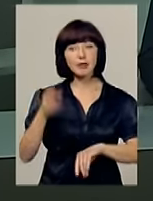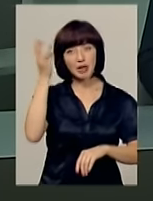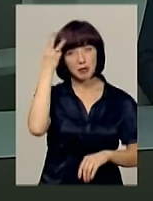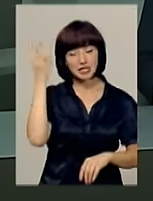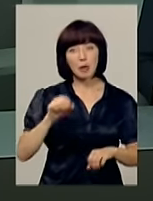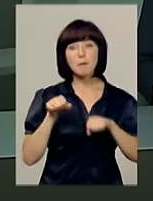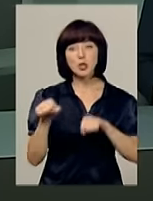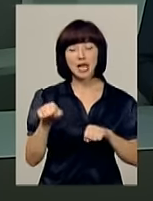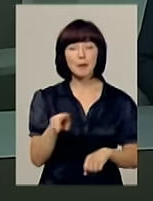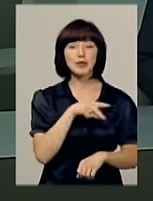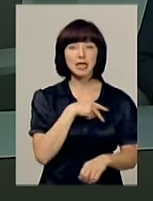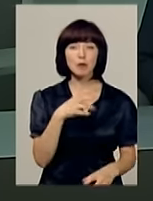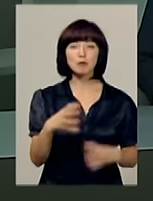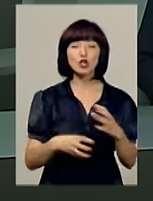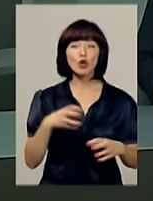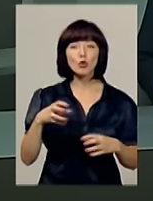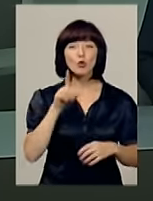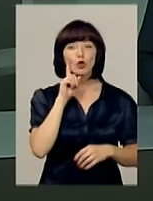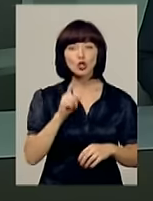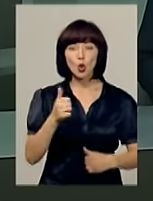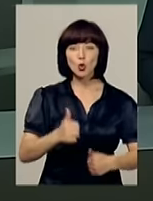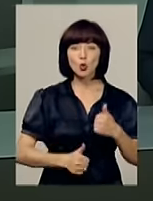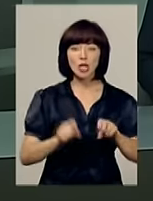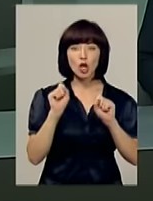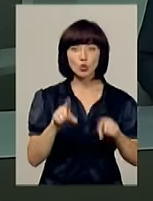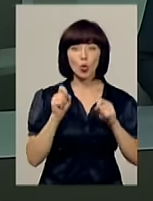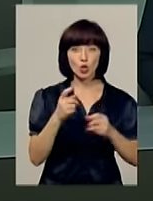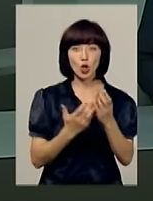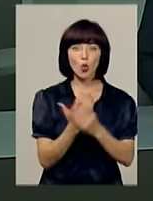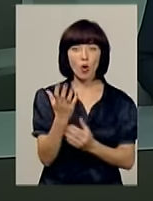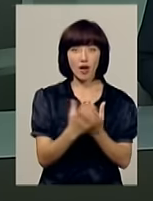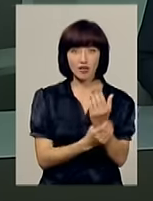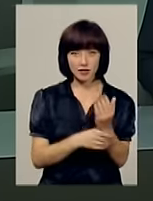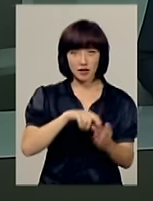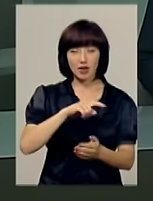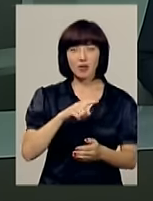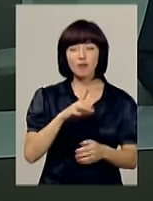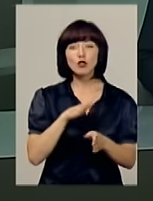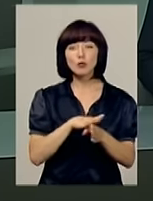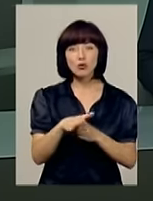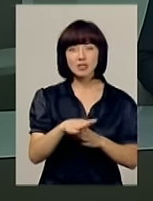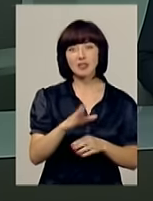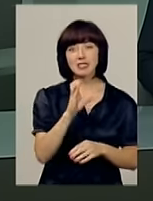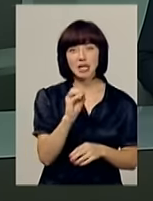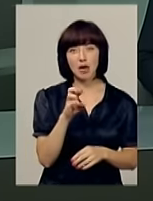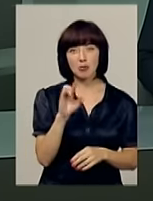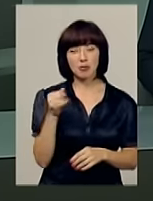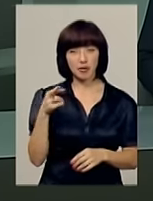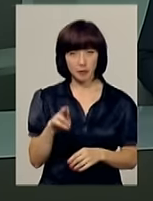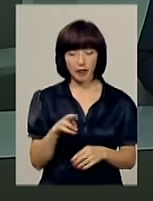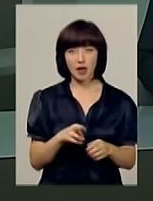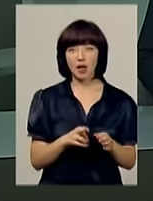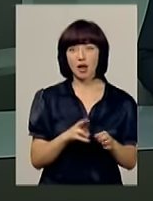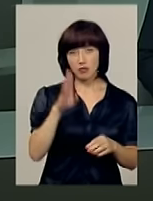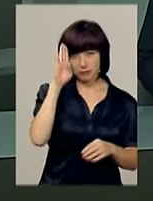боксери – призери міжнародного молодіжного турніру «Золоті рукавички», що відбувся в сербському місті Субботіца. Сергій Чайка став другим